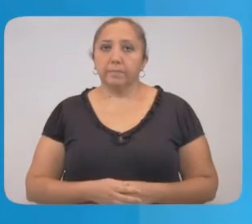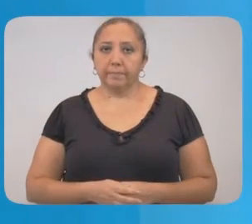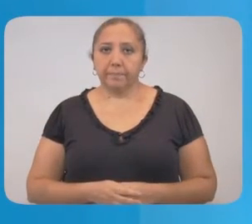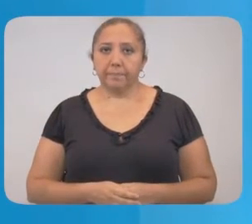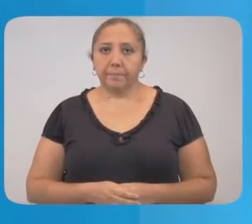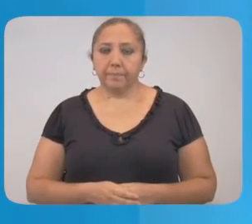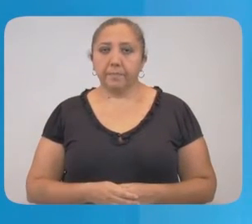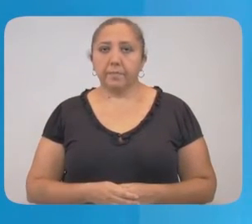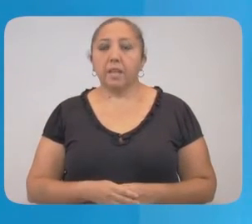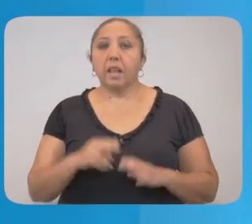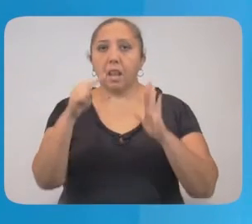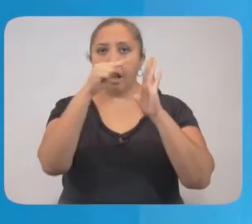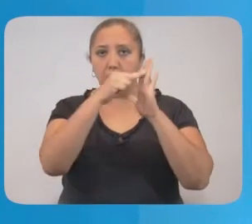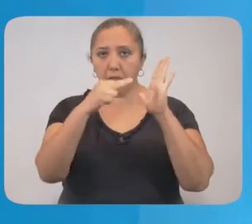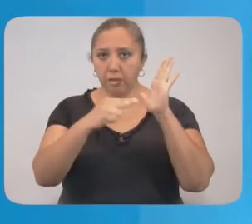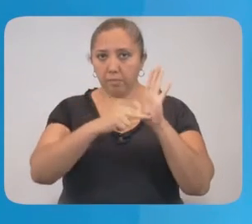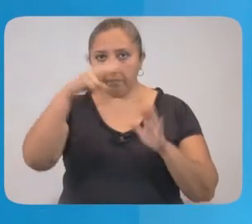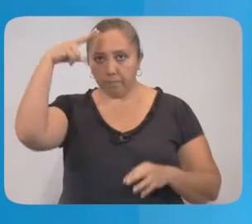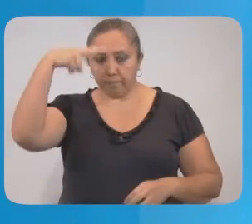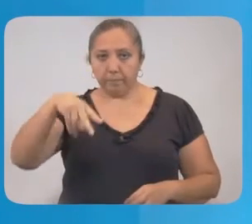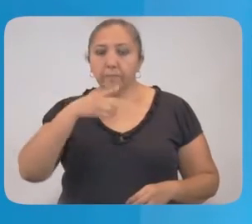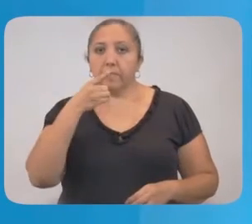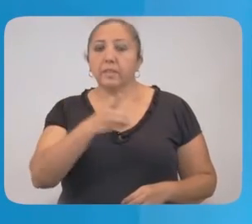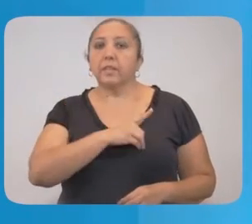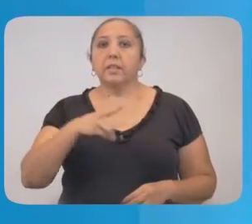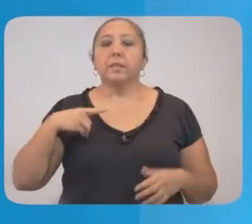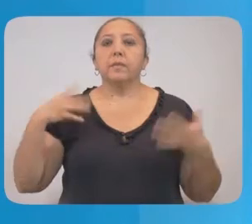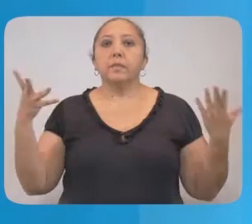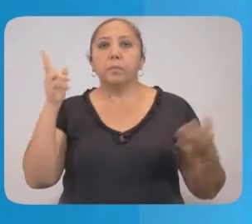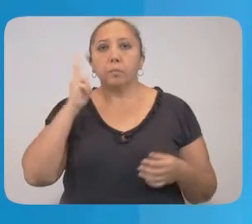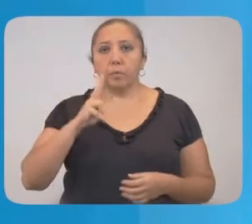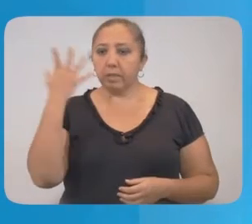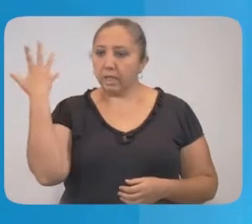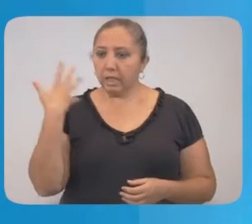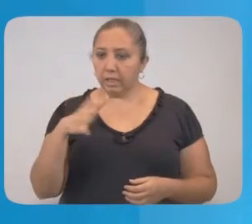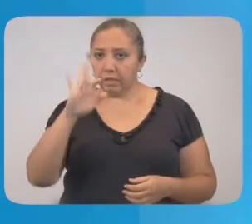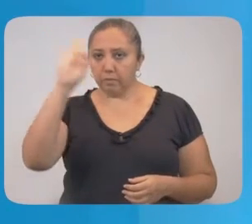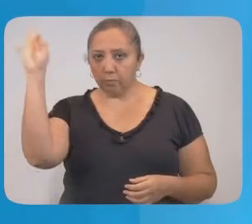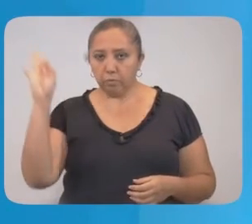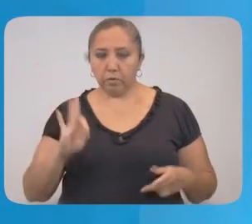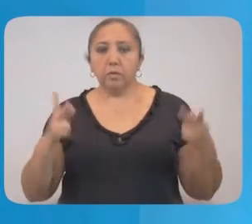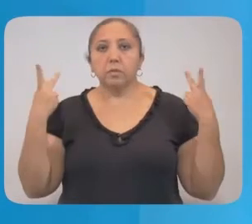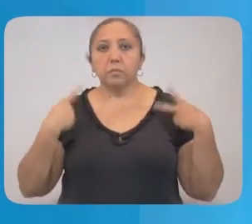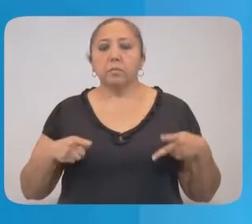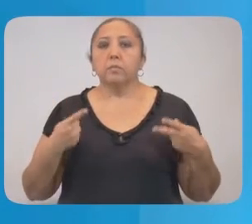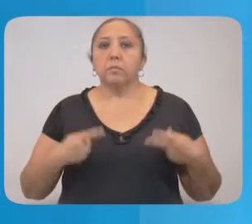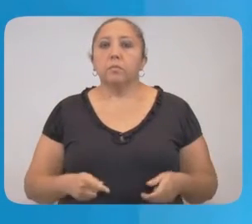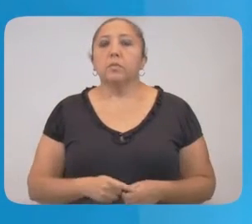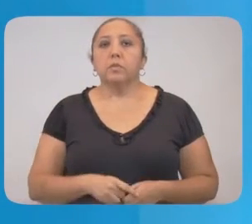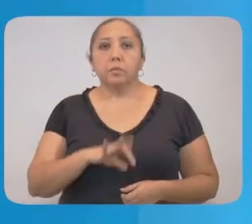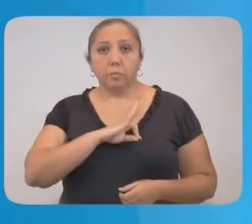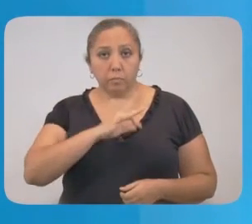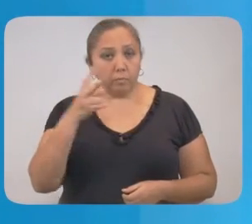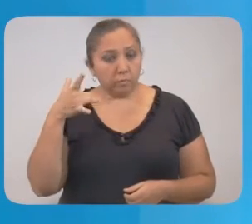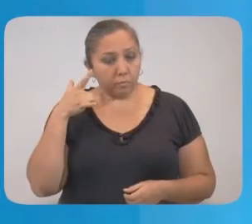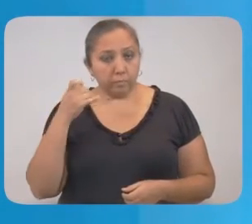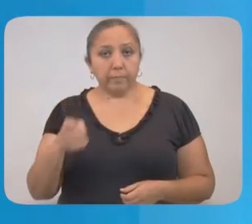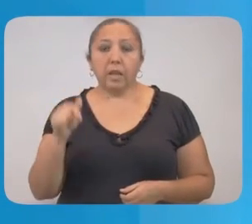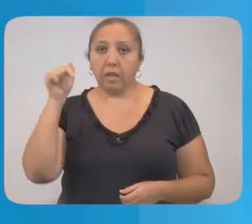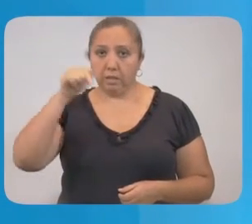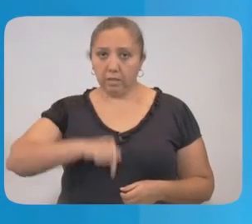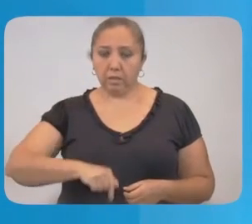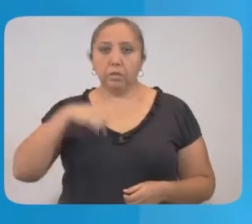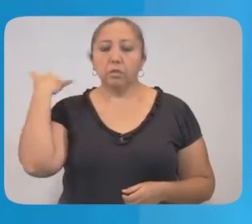20%. Le kun yaptal, le shak alobo, yanu yaptal shankohano gunchik pahal. Yan shanu yezal, ichil u tzolzibil,